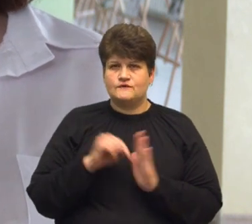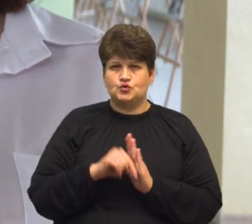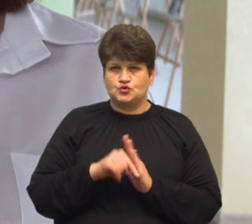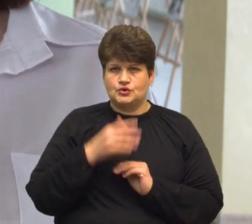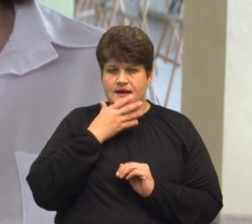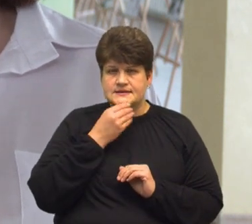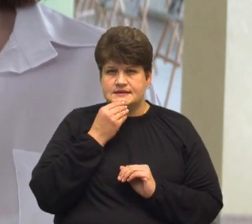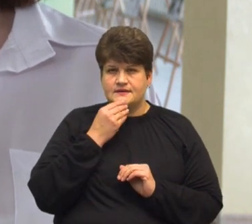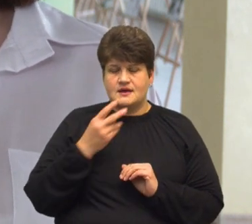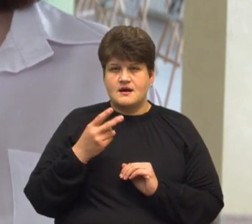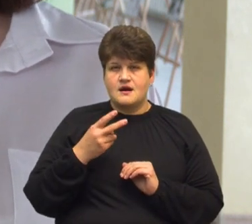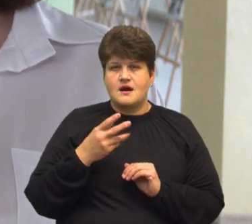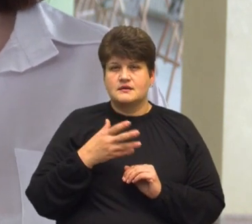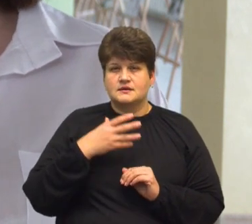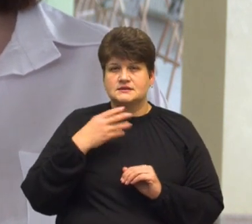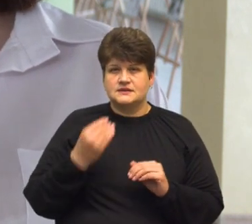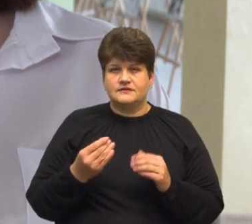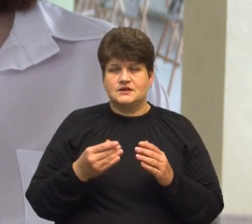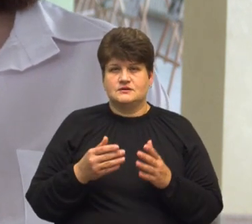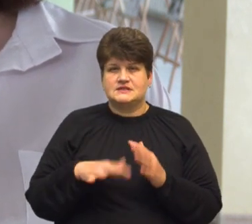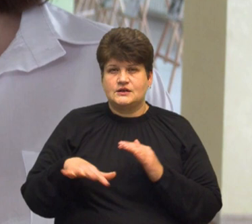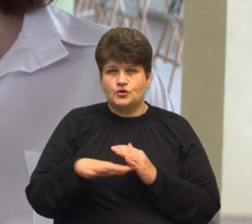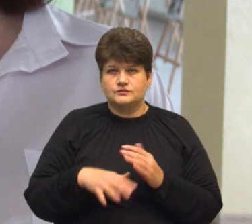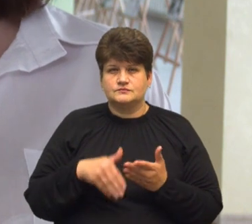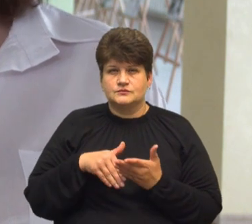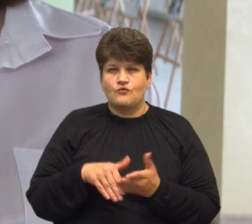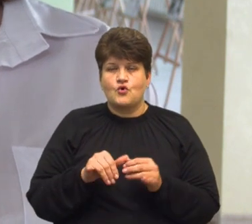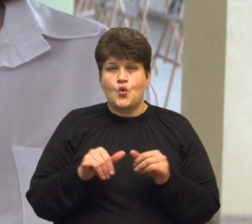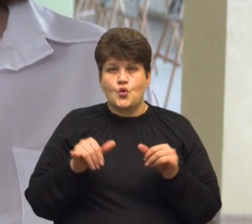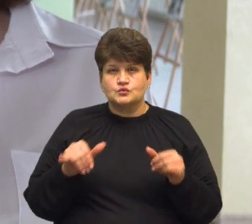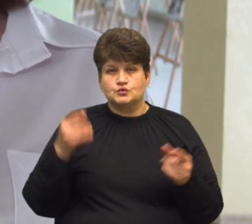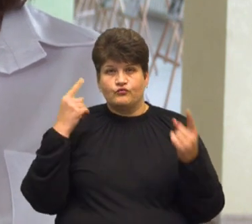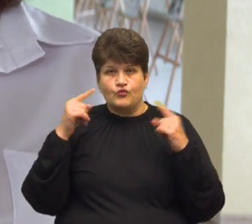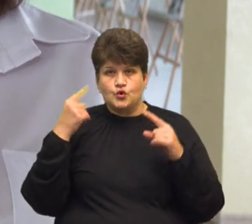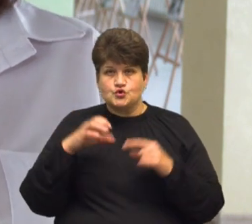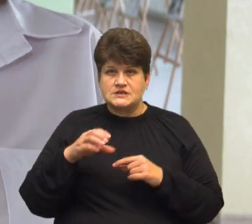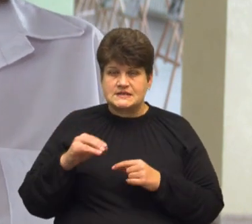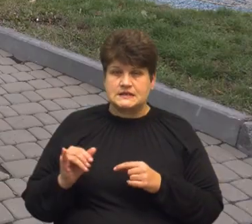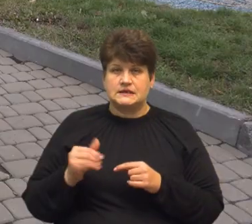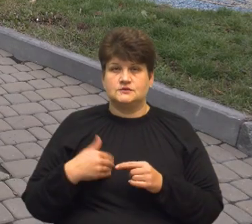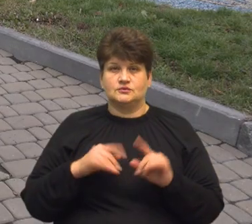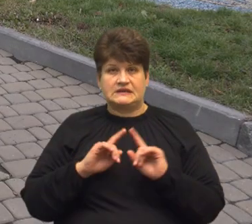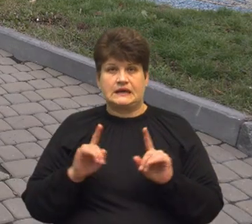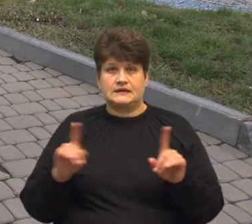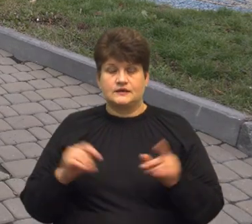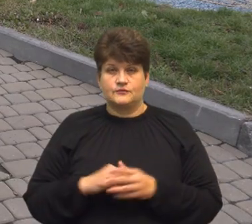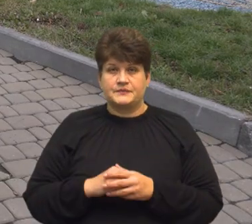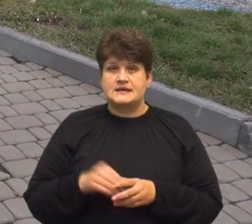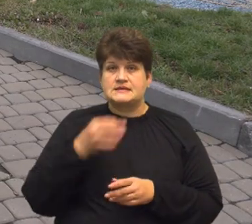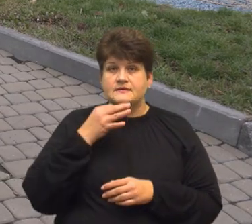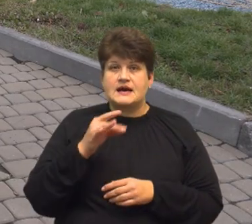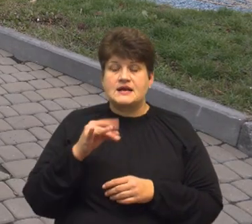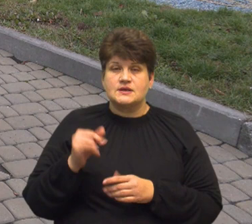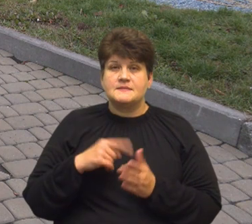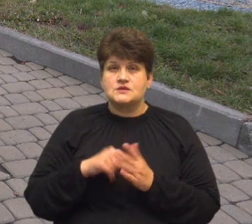зовні середовище сприяло до розвитку, до творчості, до креативу. Як повідомила речниця